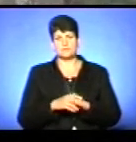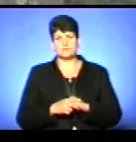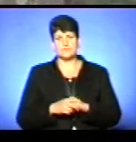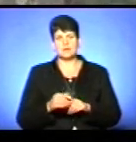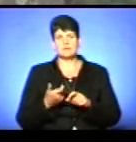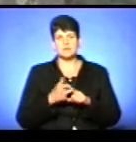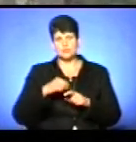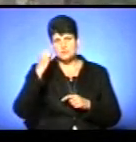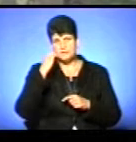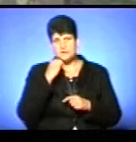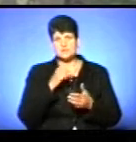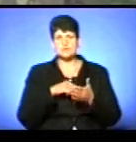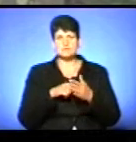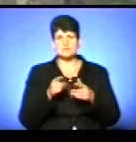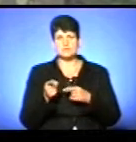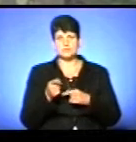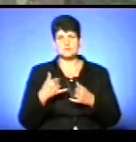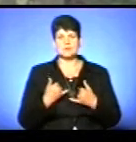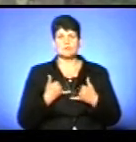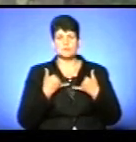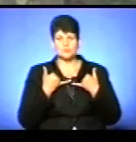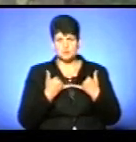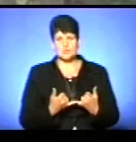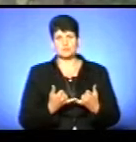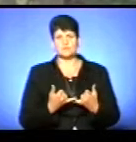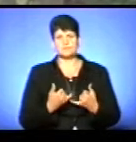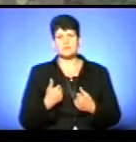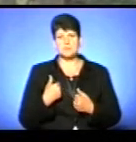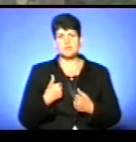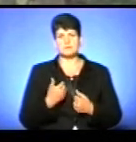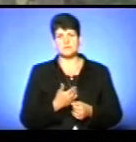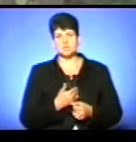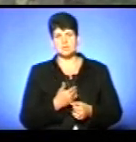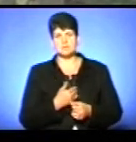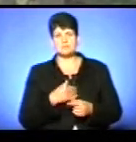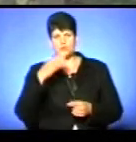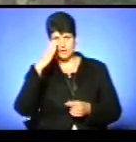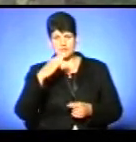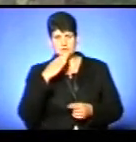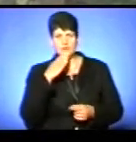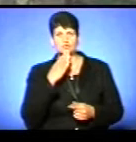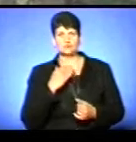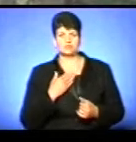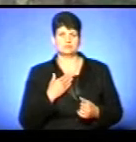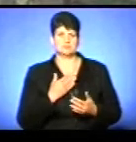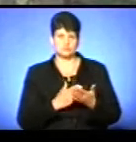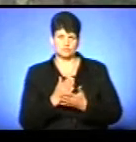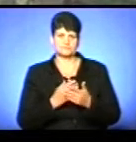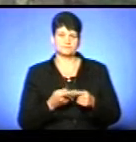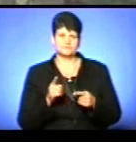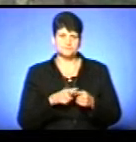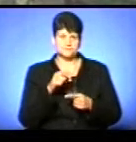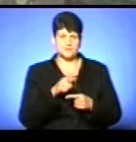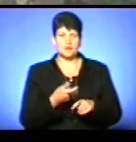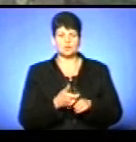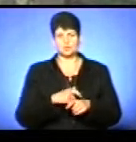вдячні місто Тернопіль за таку пошану. Ми вважаємо, звичайно, що тато цього достойний. І дуже